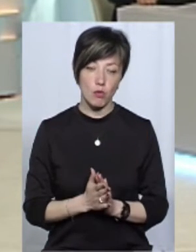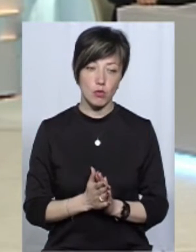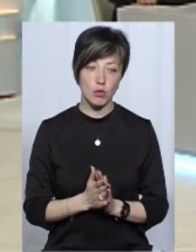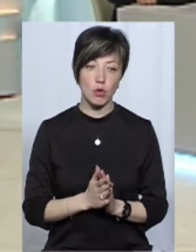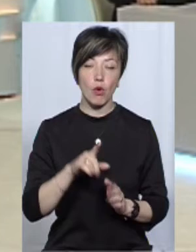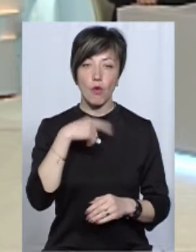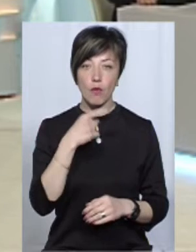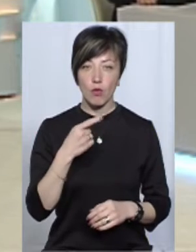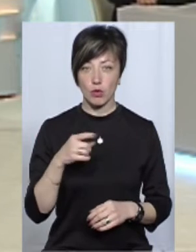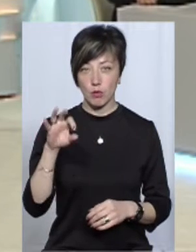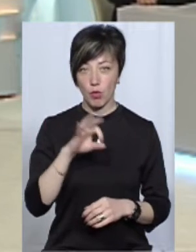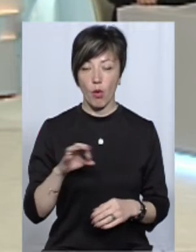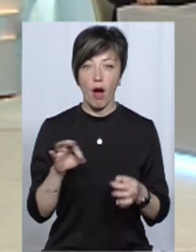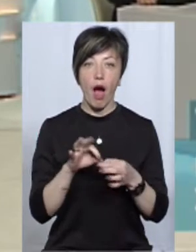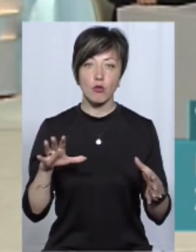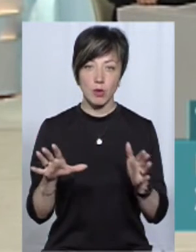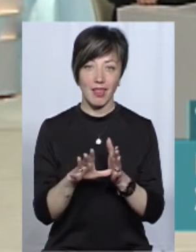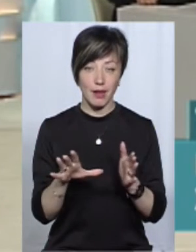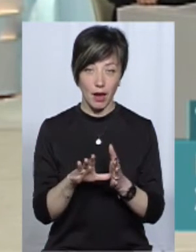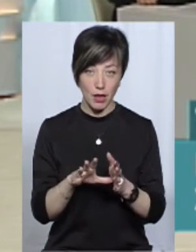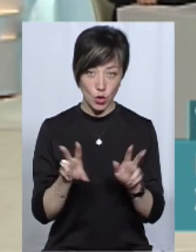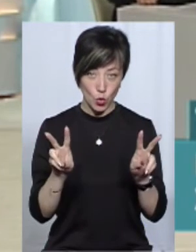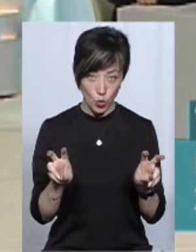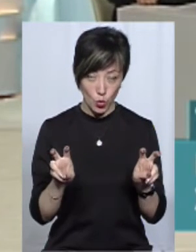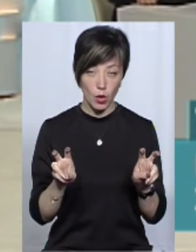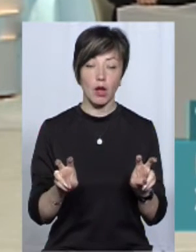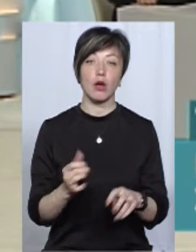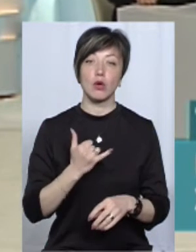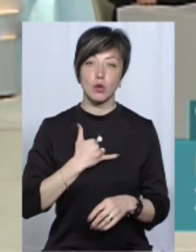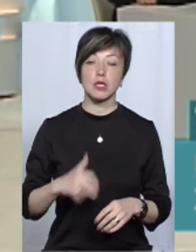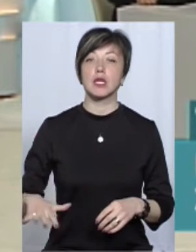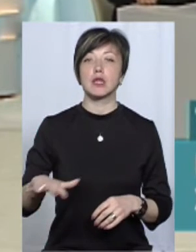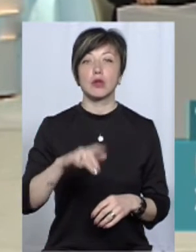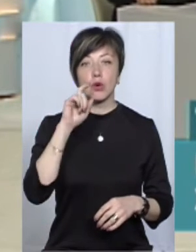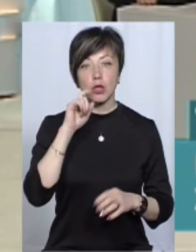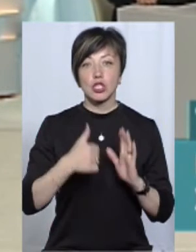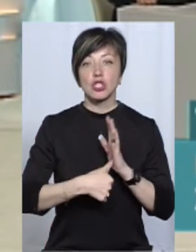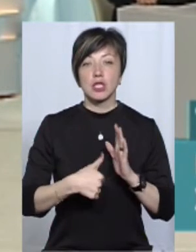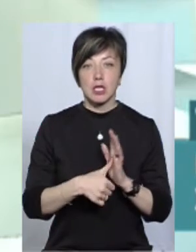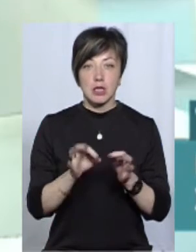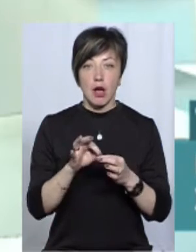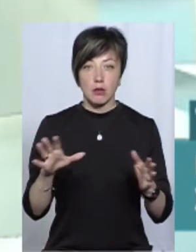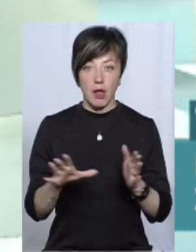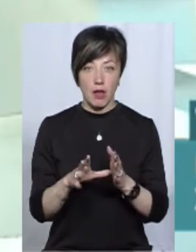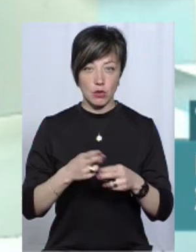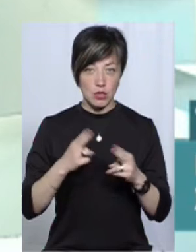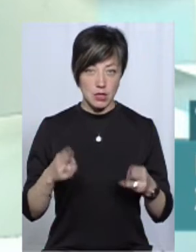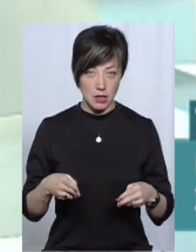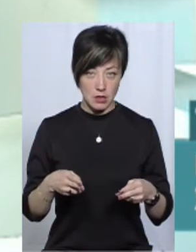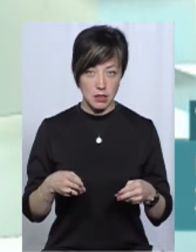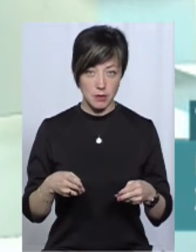говорячи про атомну енергетику, як таку, у нас на території України шість атомних електростанцій.